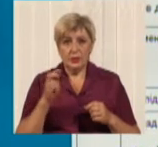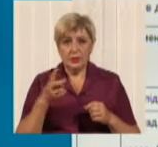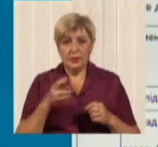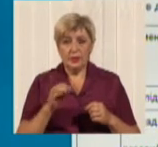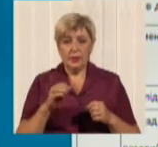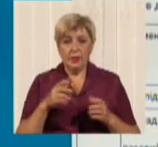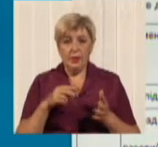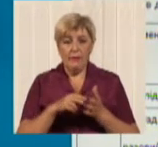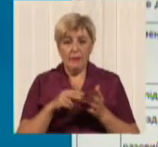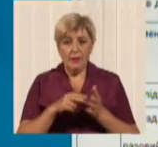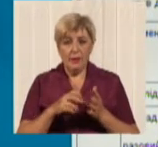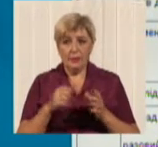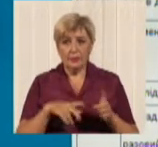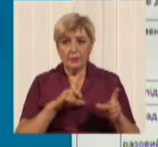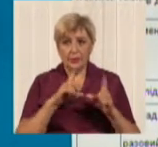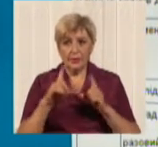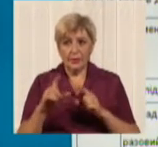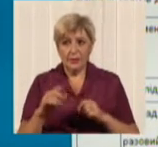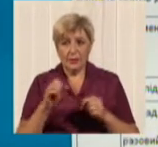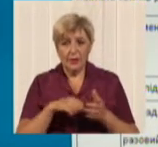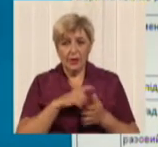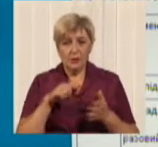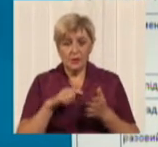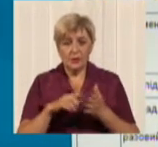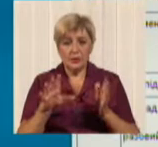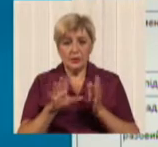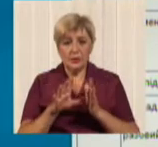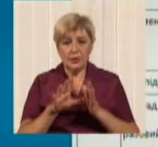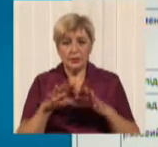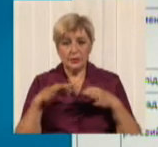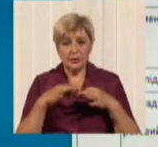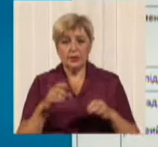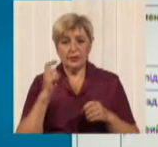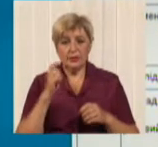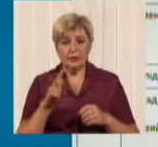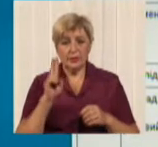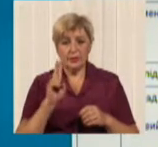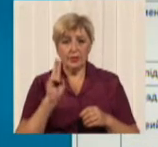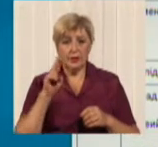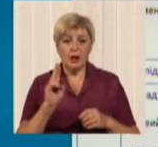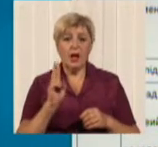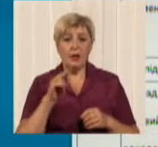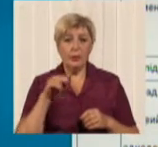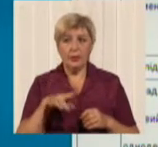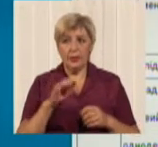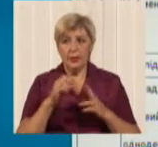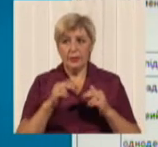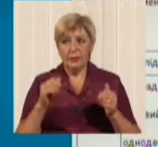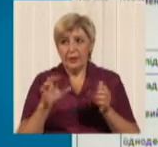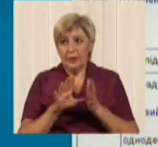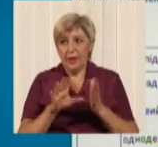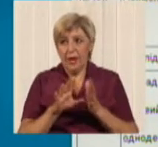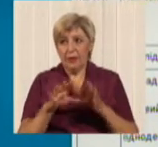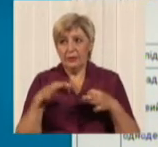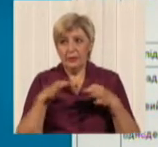проїзду пасажирів та перевезення багажу в міському електротранспорті «Трамвай Тролейбус» КП «Дніпровський електротранспорт» становить 4